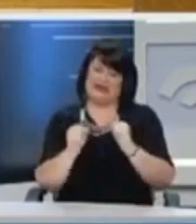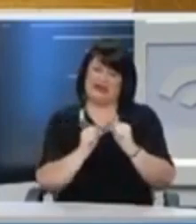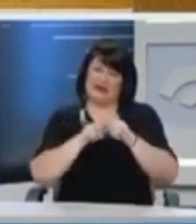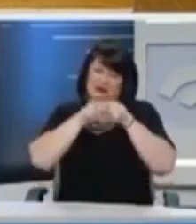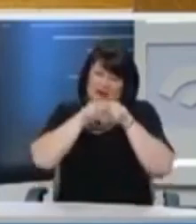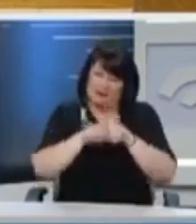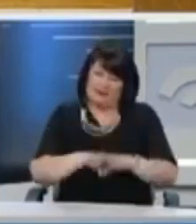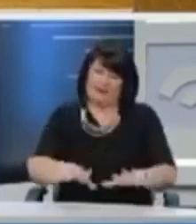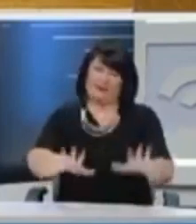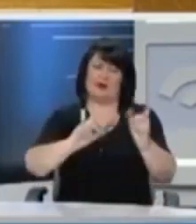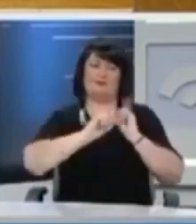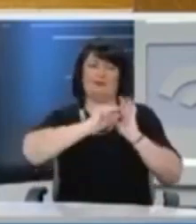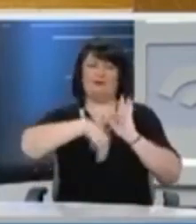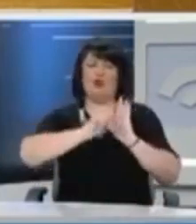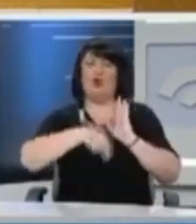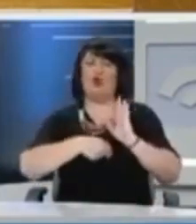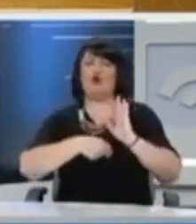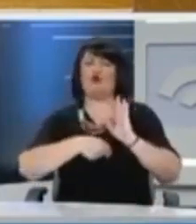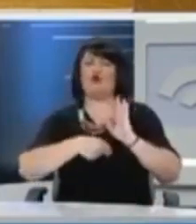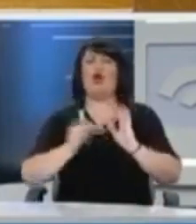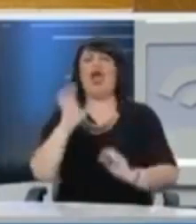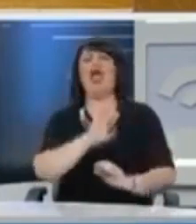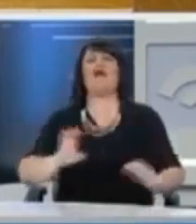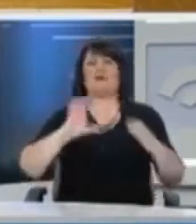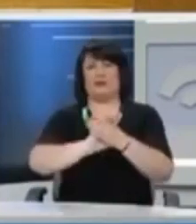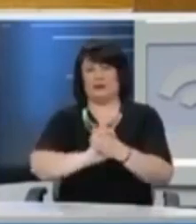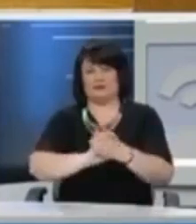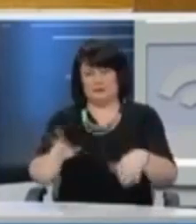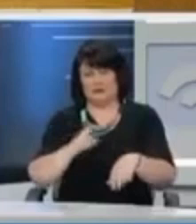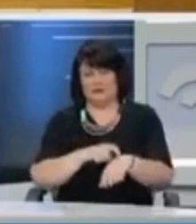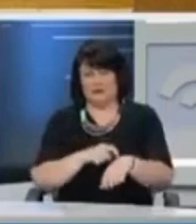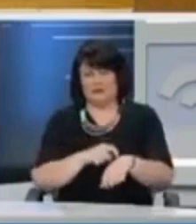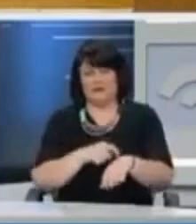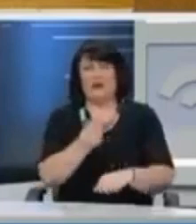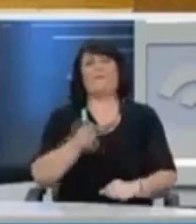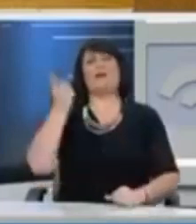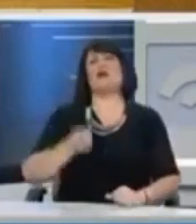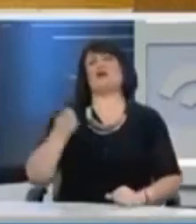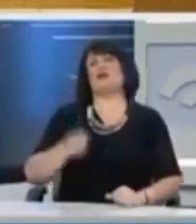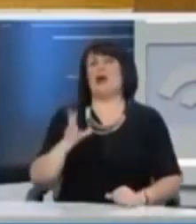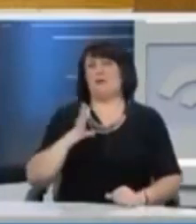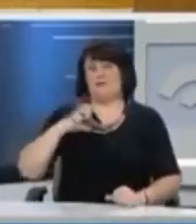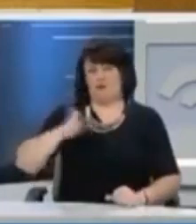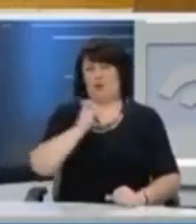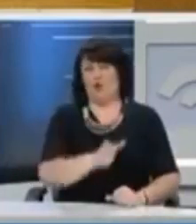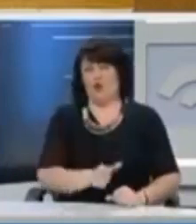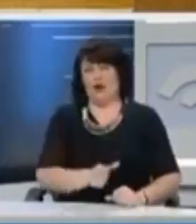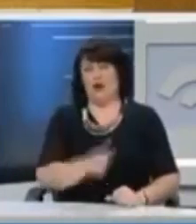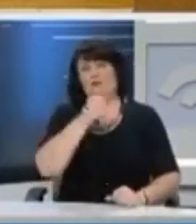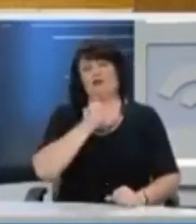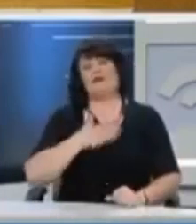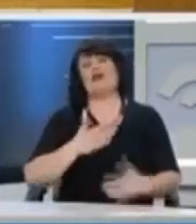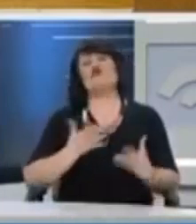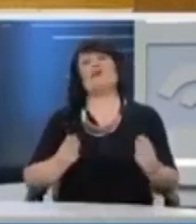μεταφέρθηκε μέσα από το δικό μου στο μνημόνιο σε ολόκληρη την Ευρωπαϊκή Ένωση και αυτή τη στιγμή οι πλειοψηφίες των πολιτών σε όλες τις χώρες